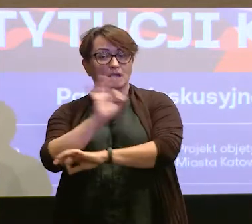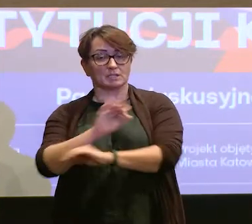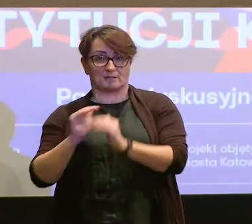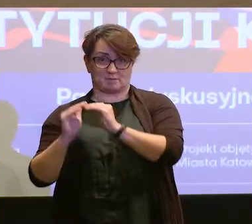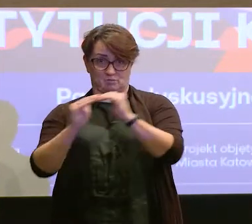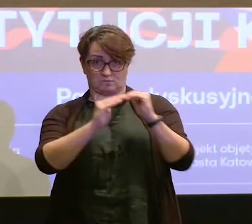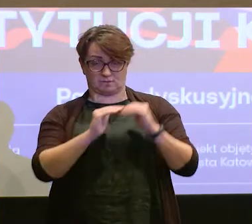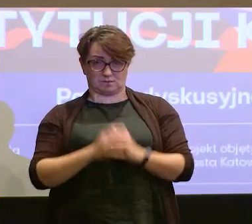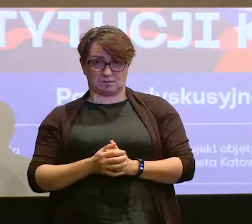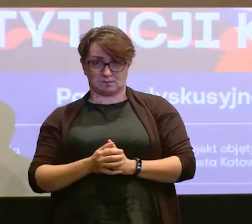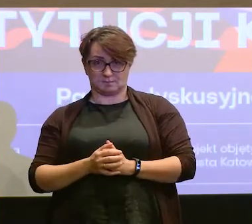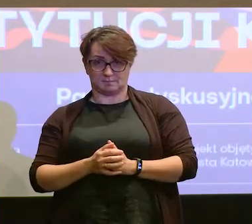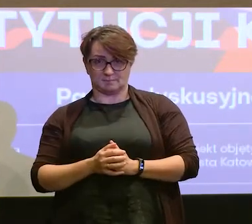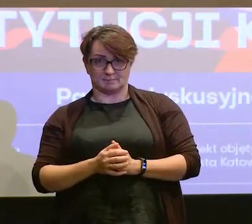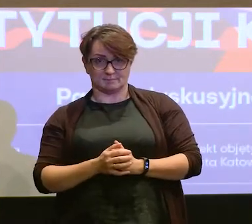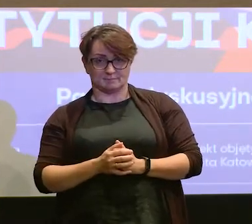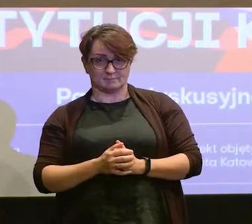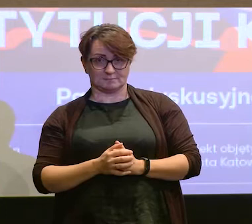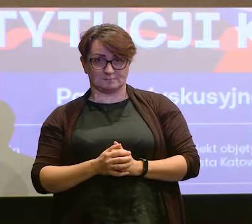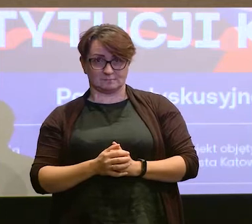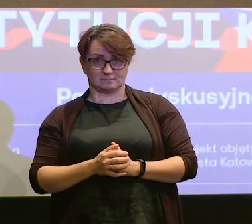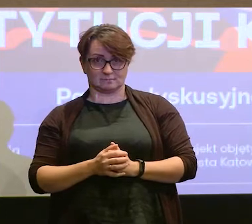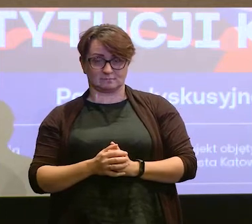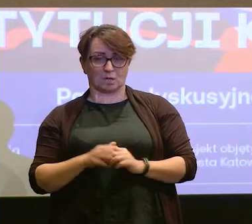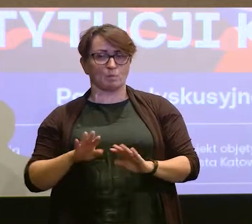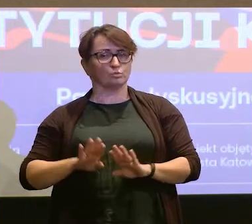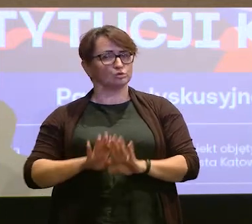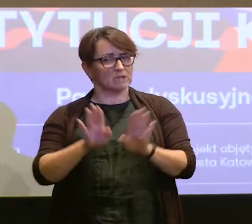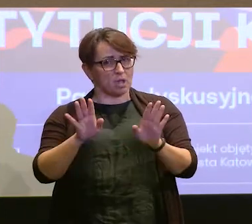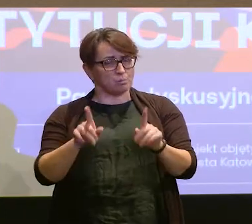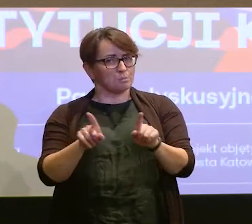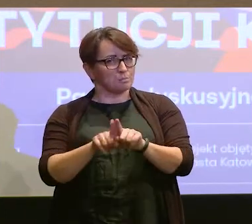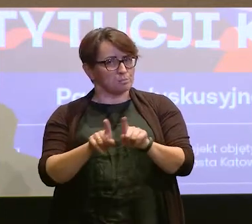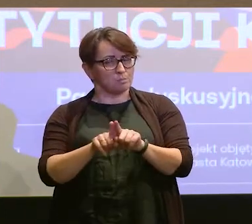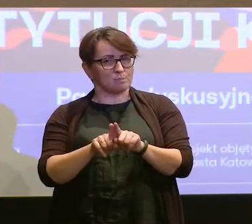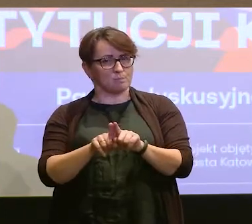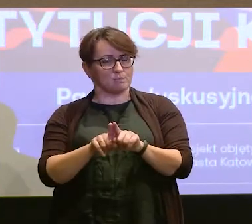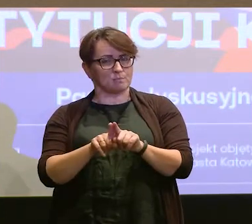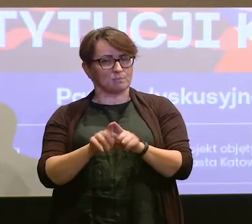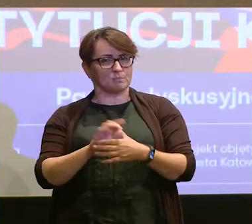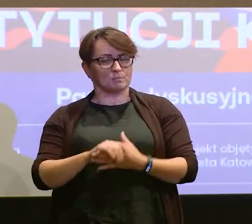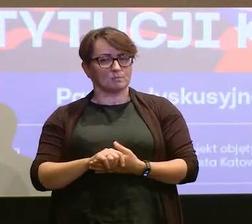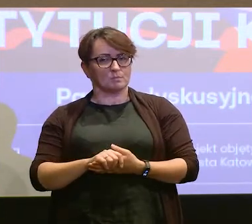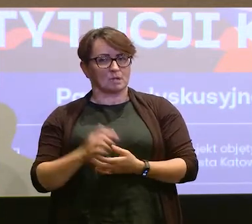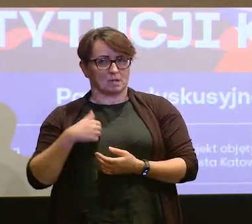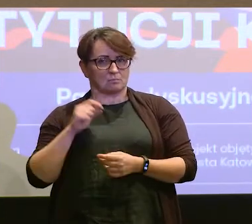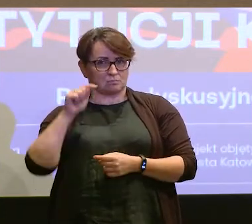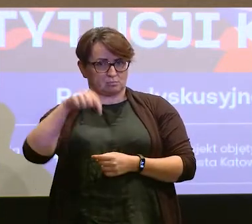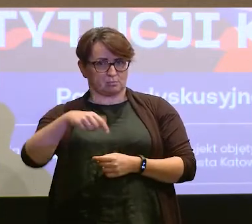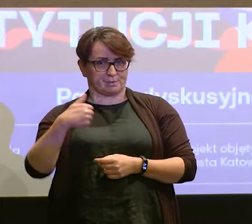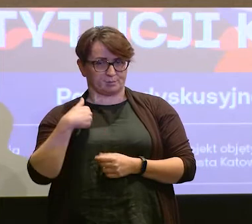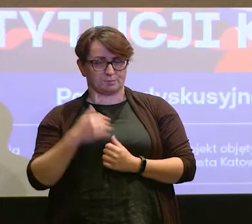uniwersalnym. Muzeum też, w którym byłem,